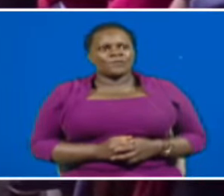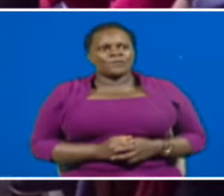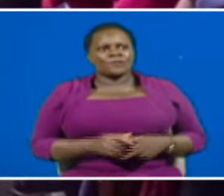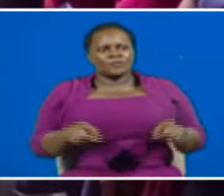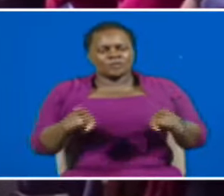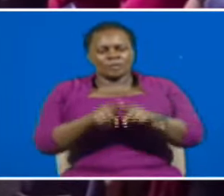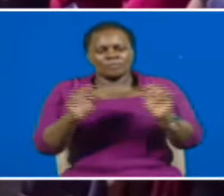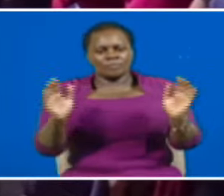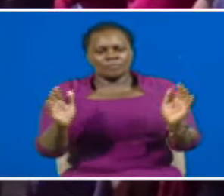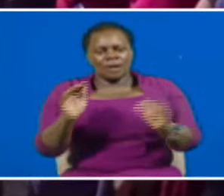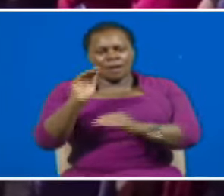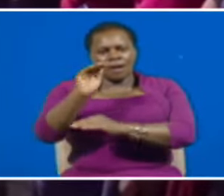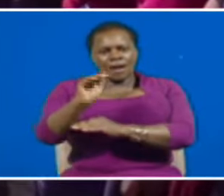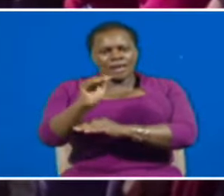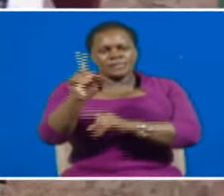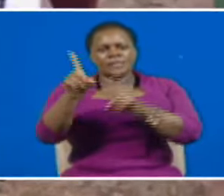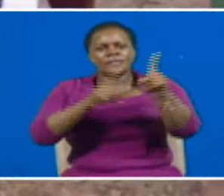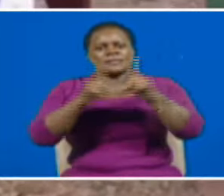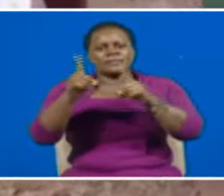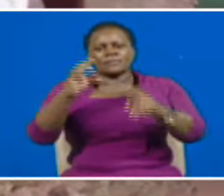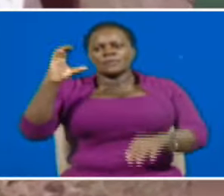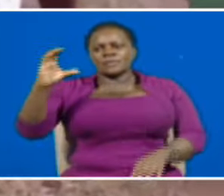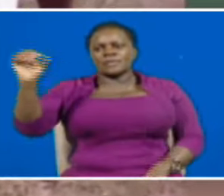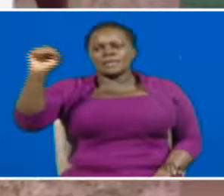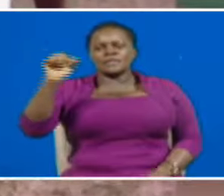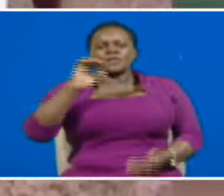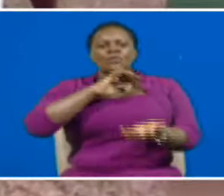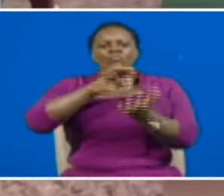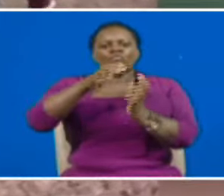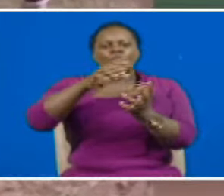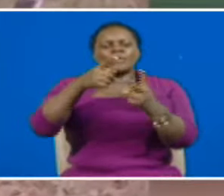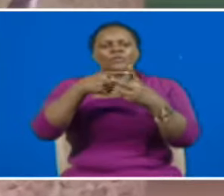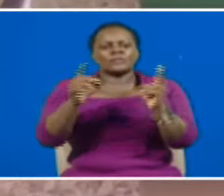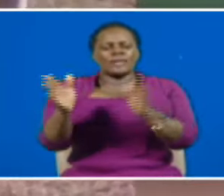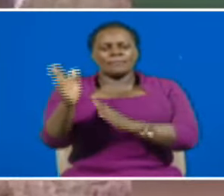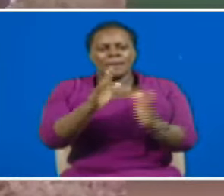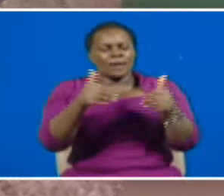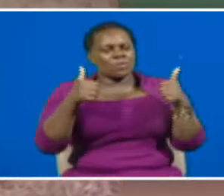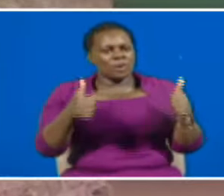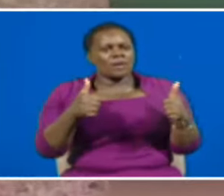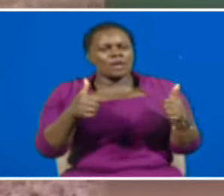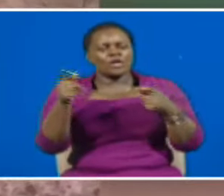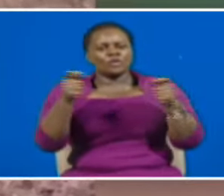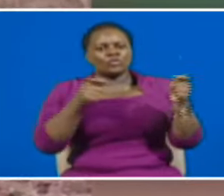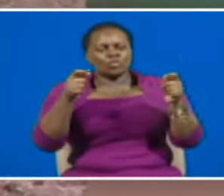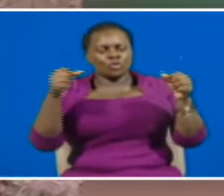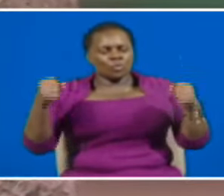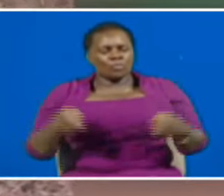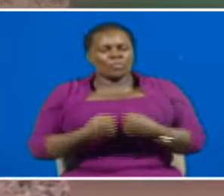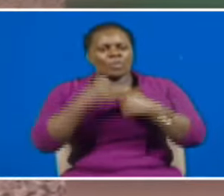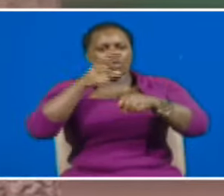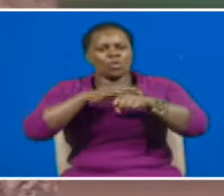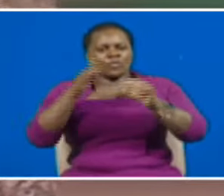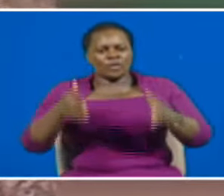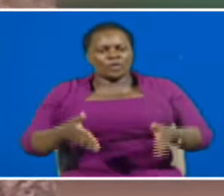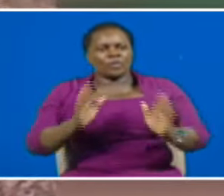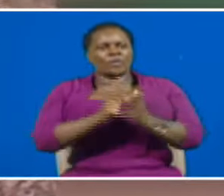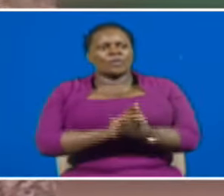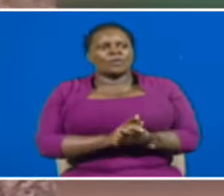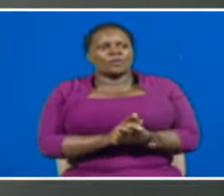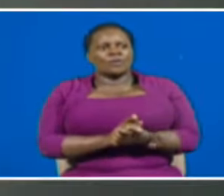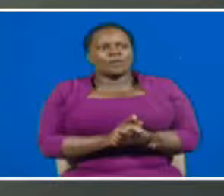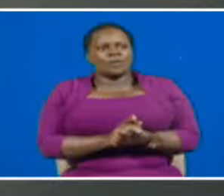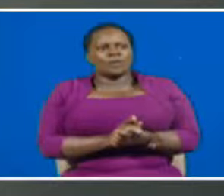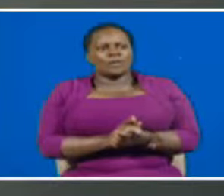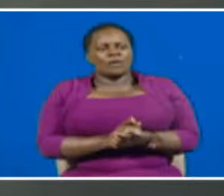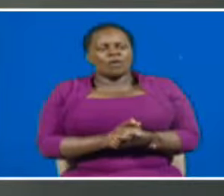anamsihi waziru uchukuzi kipchumba Murkomen kwanzisha mikakati madhubuti ya kutibiti ya jali barabarani. We have lost more